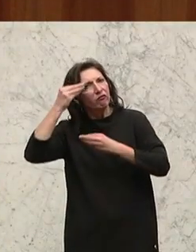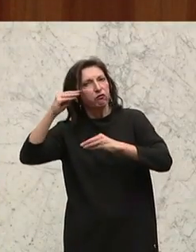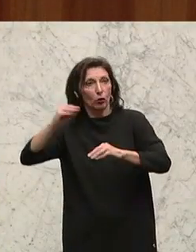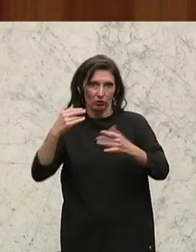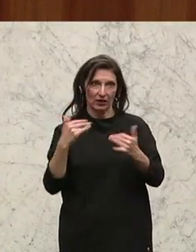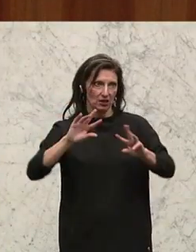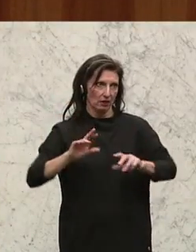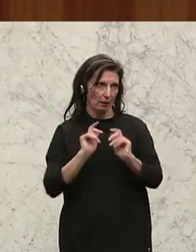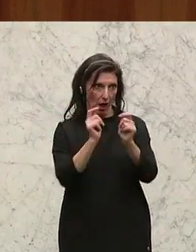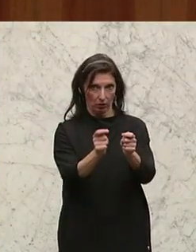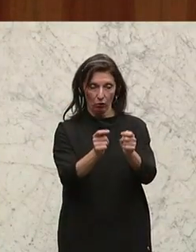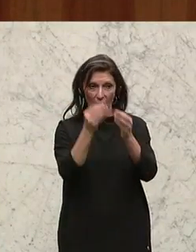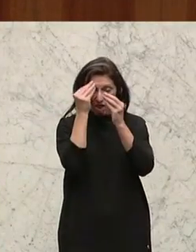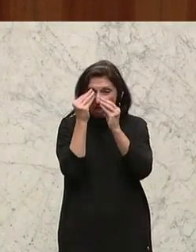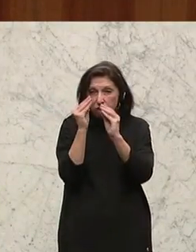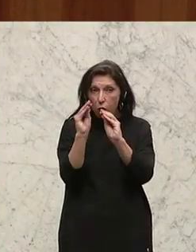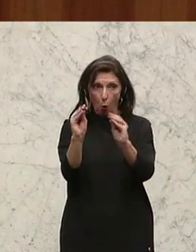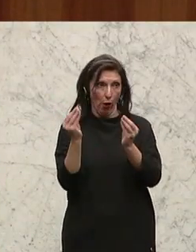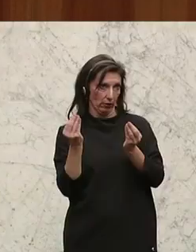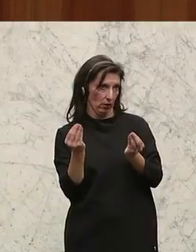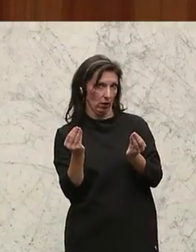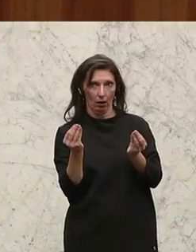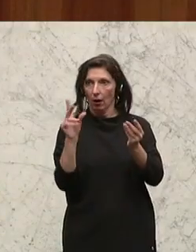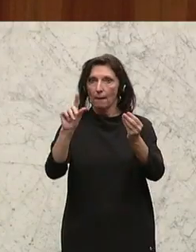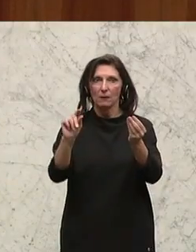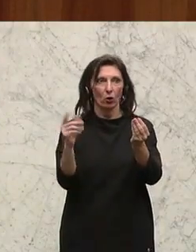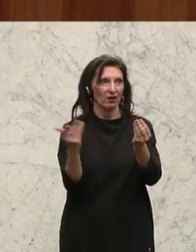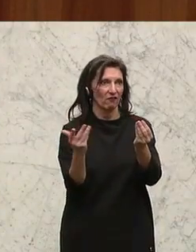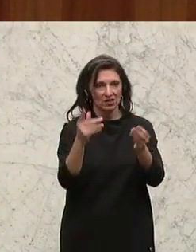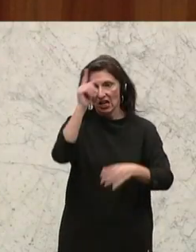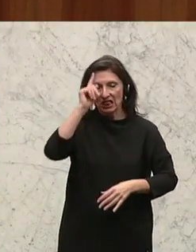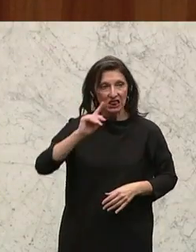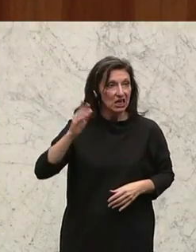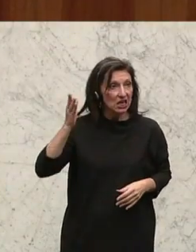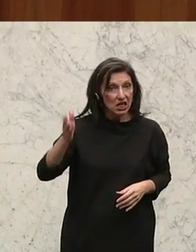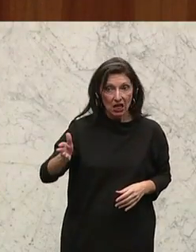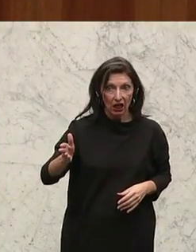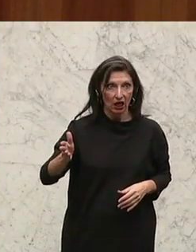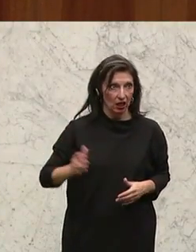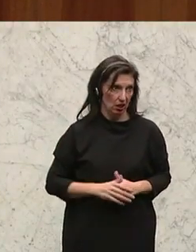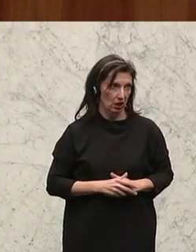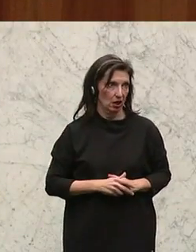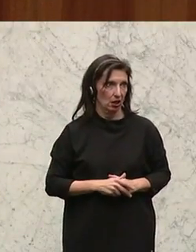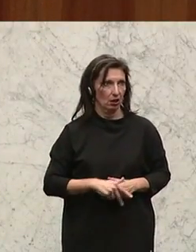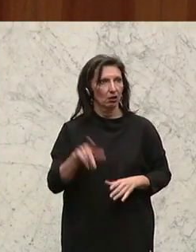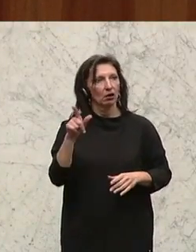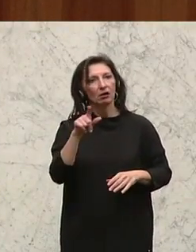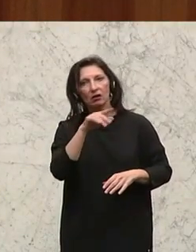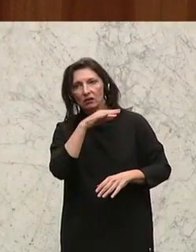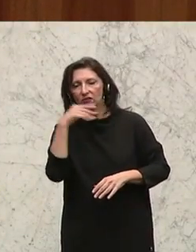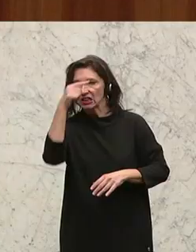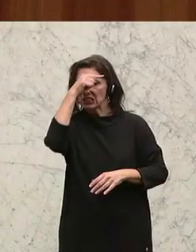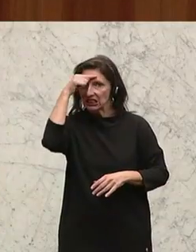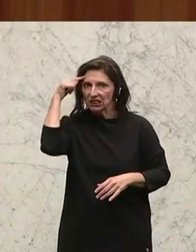Antrag. Die Würde heißt ja nichts anderes. Tiere sind für ihn, die vielen sinnlichen und